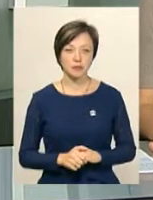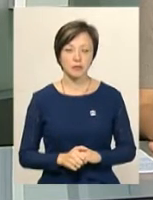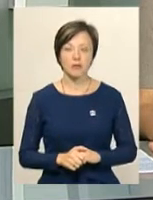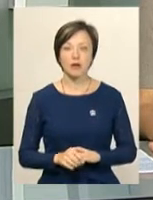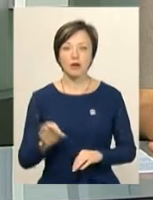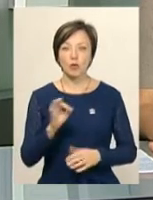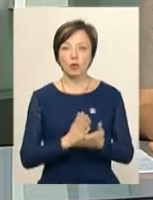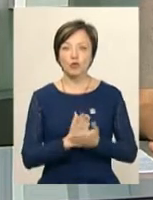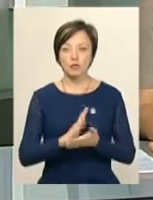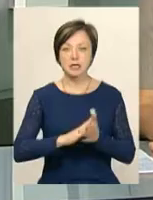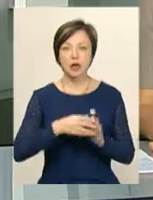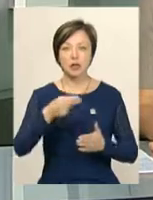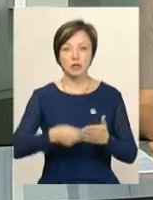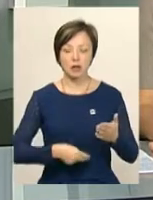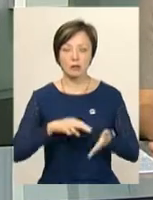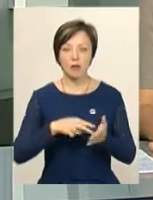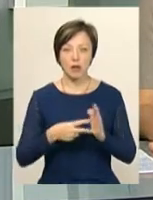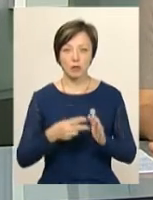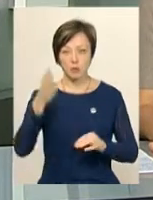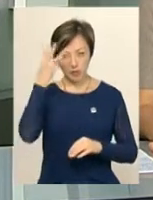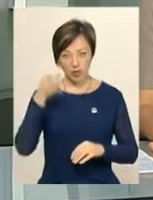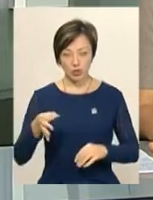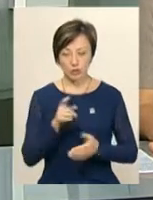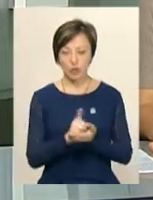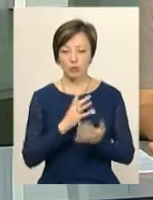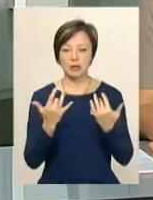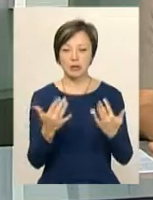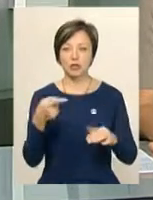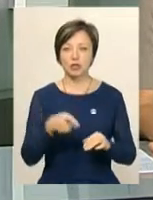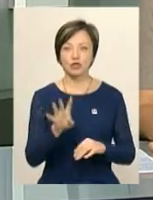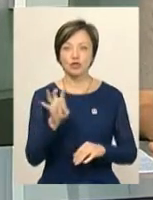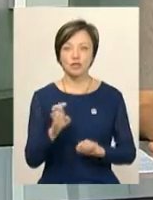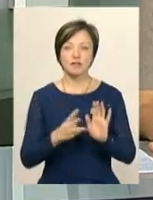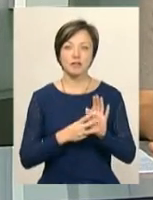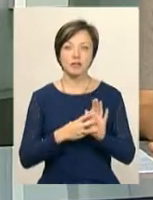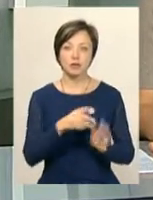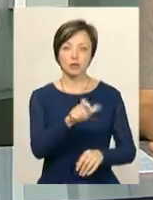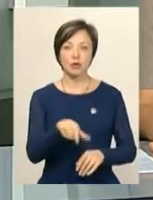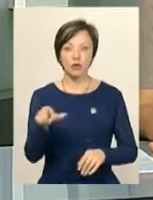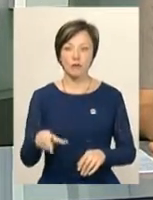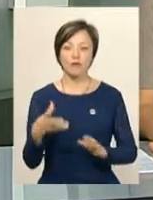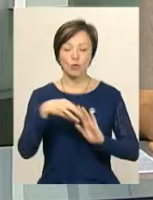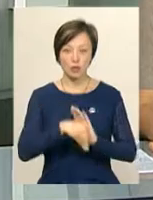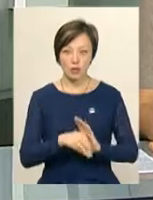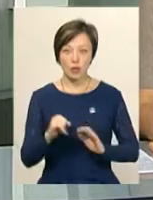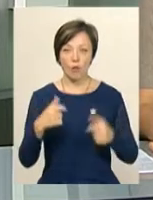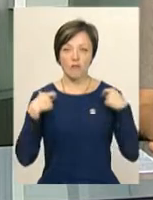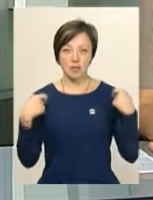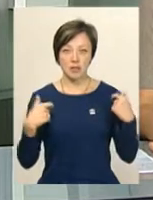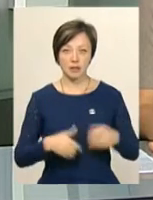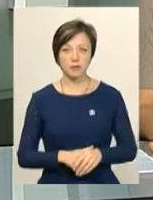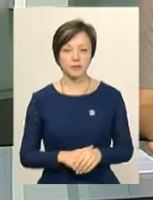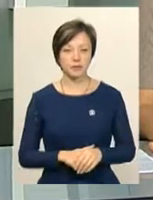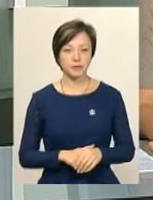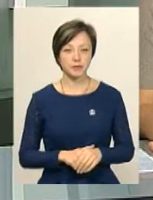Стосовно служби за контрактом, за планом на Хмельниччині має бути набрано 1408 призовників, у тому числі і офіцерів.